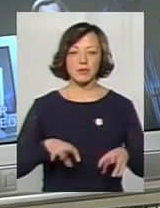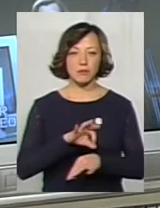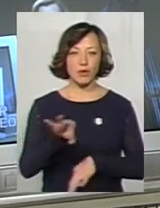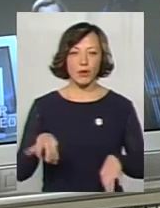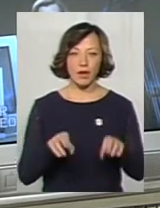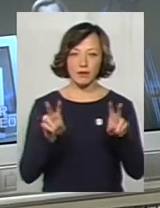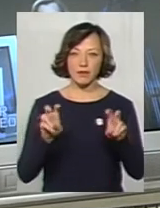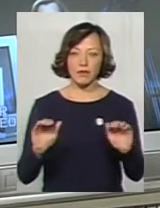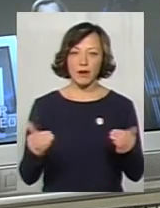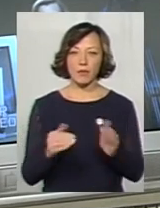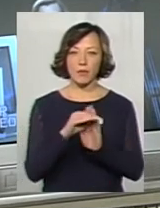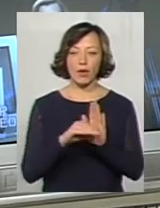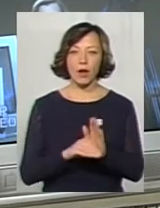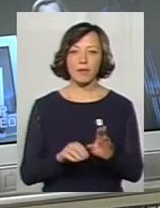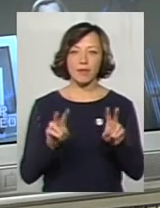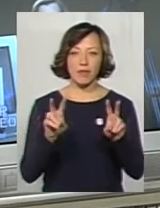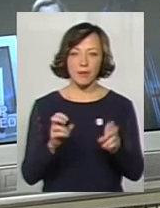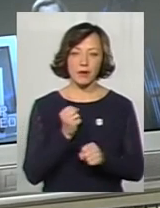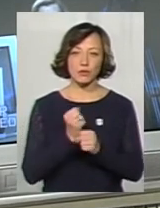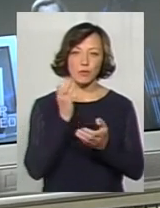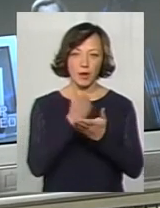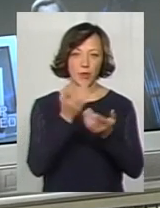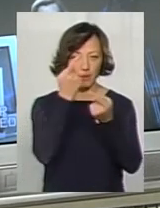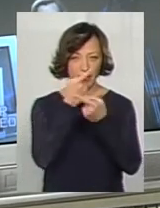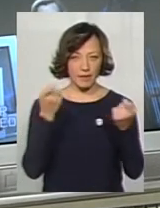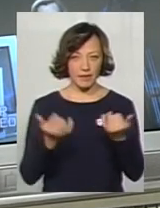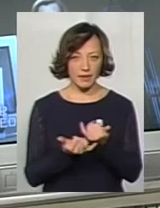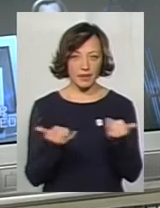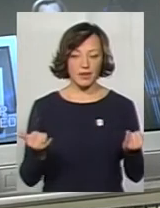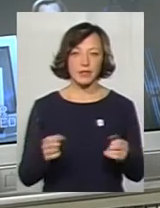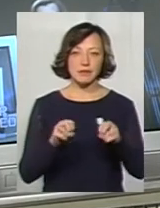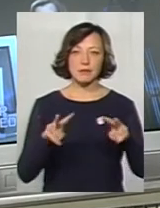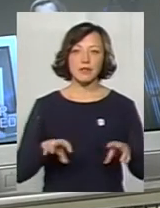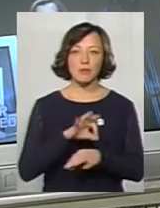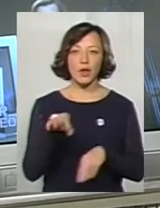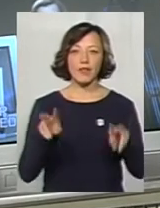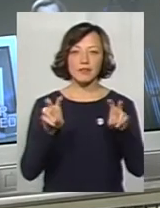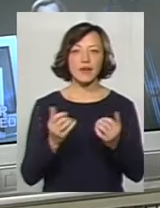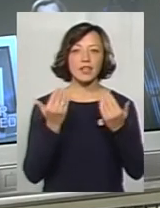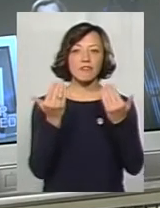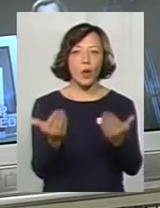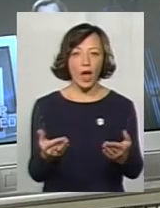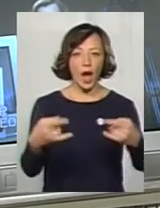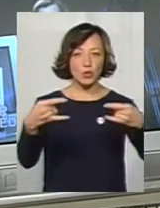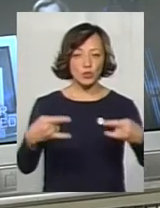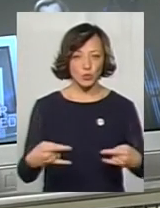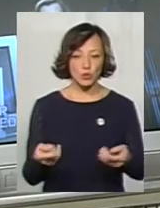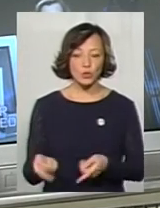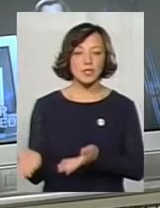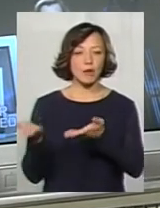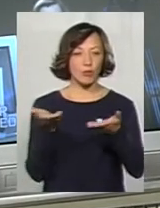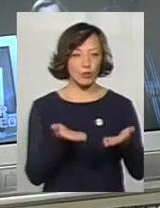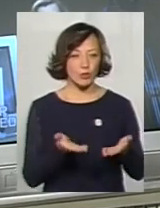в рамках програми «Тема», працюємо у прямому ефірі. Спецпроект ми назвали «Твоя студія», оскільки сюди ми